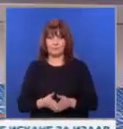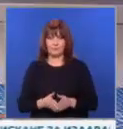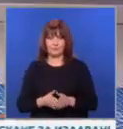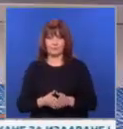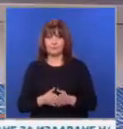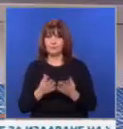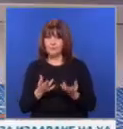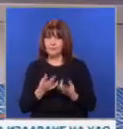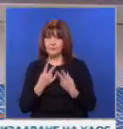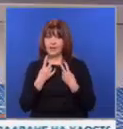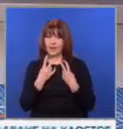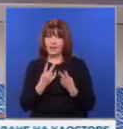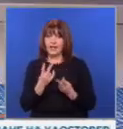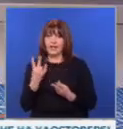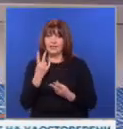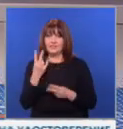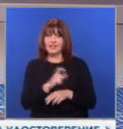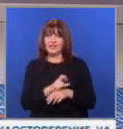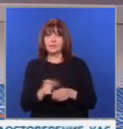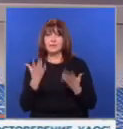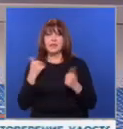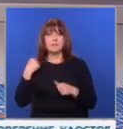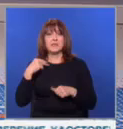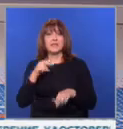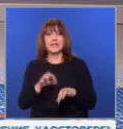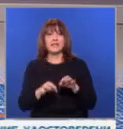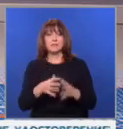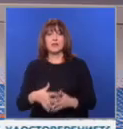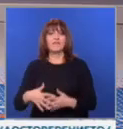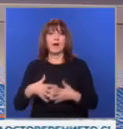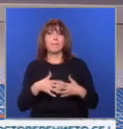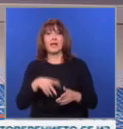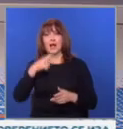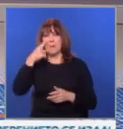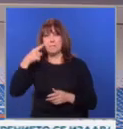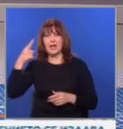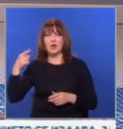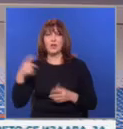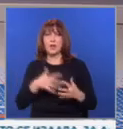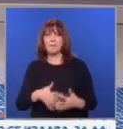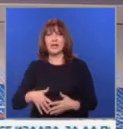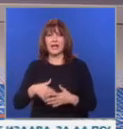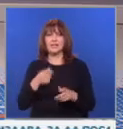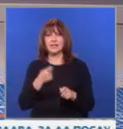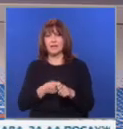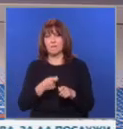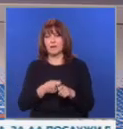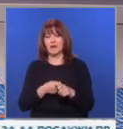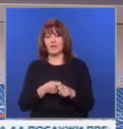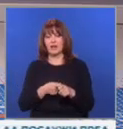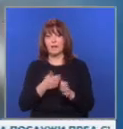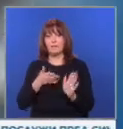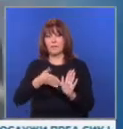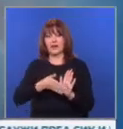Поглед отвъд океана две седмици преди президентските избори в Съединените щати, милиони американци упръжниха правото си на вод.